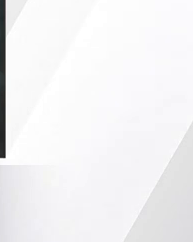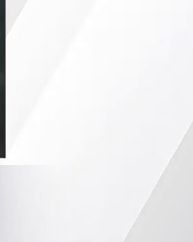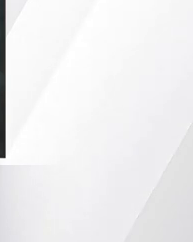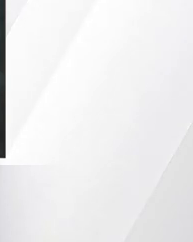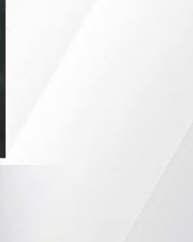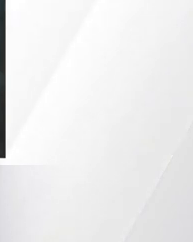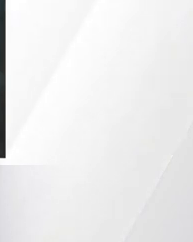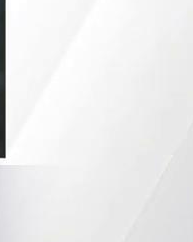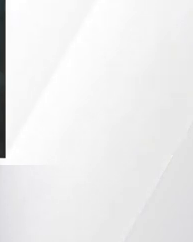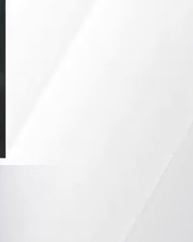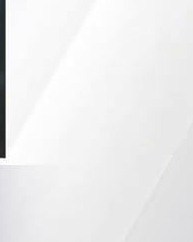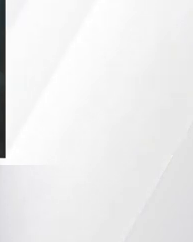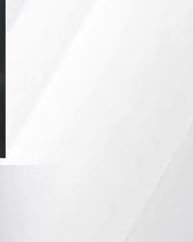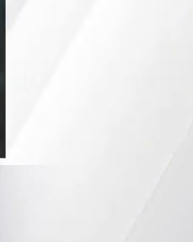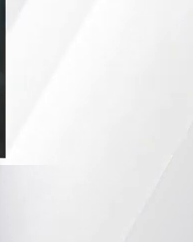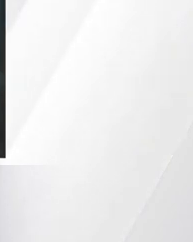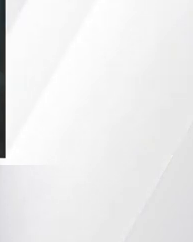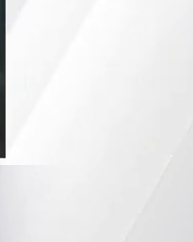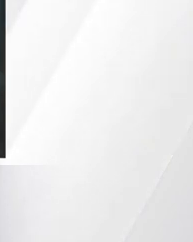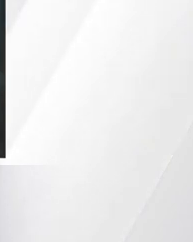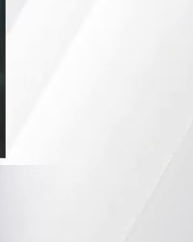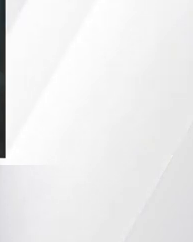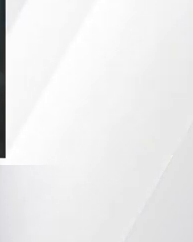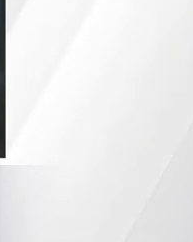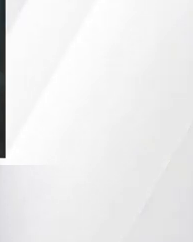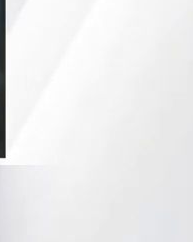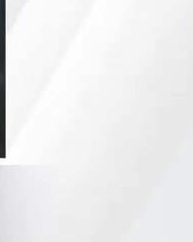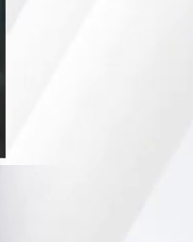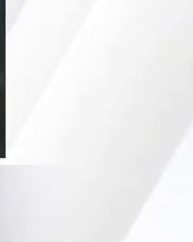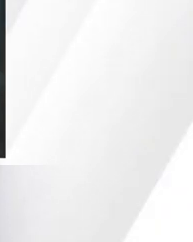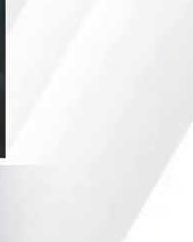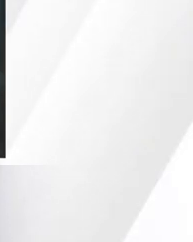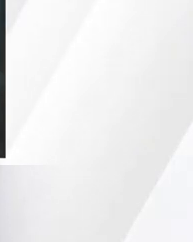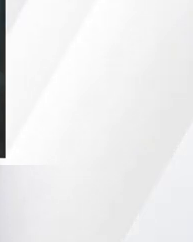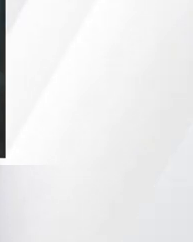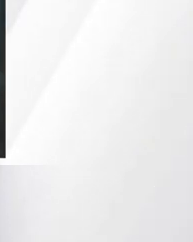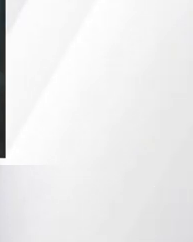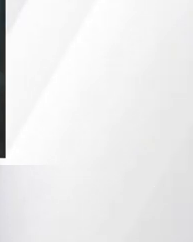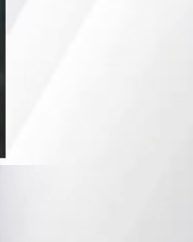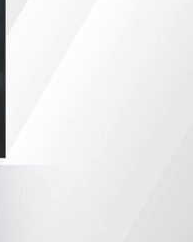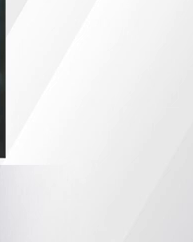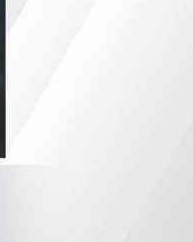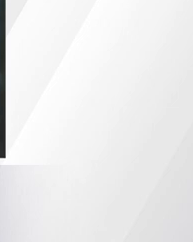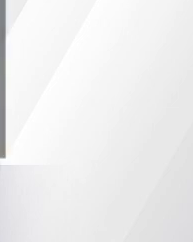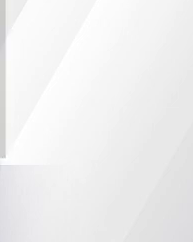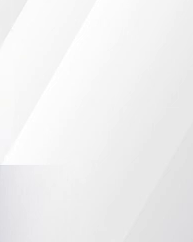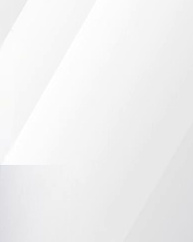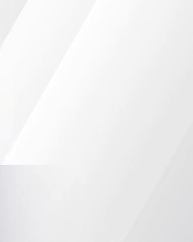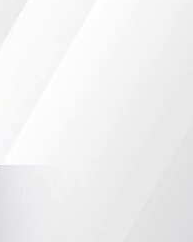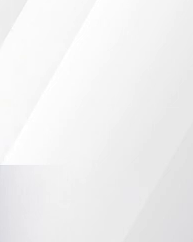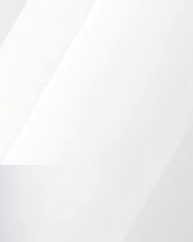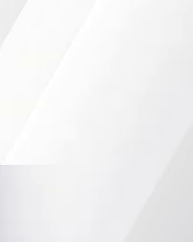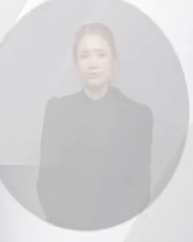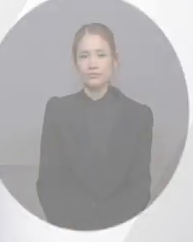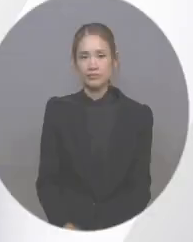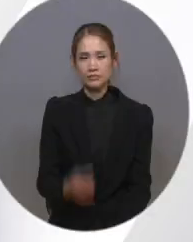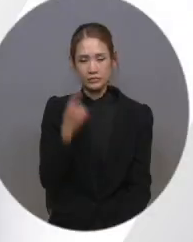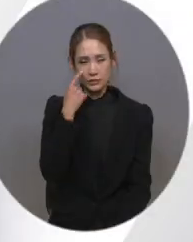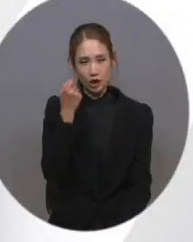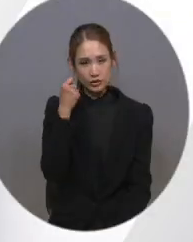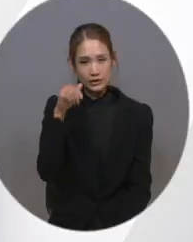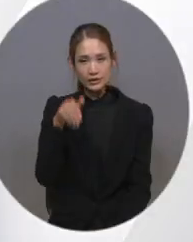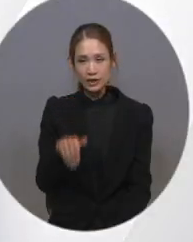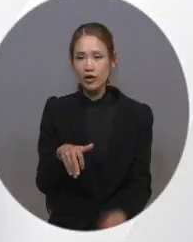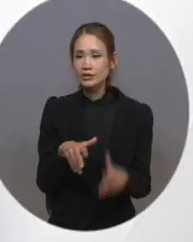24분까지 음량 28, 음량 27, 음량 26 저시력 장애인용